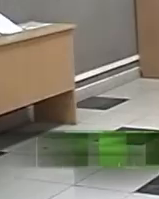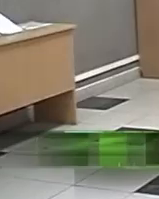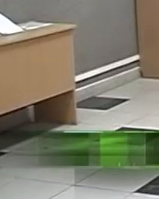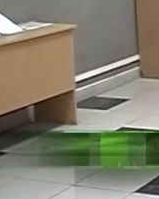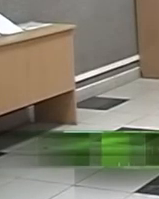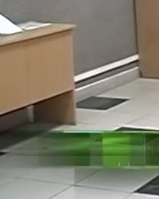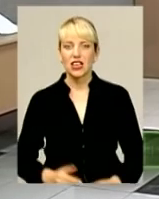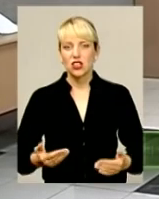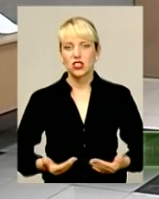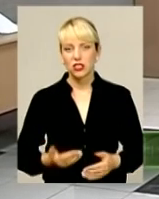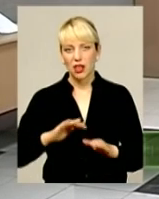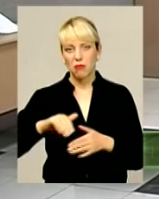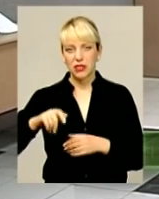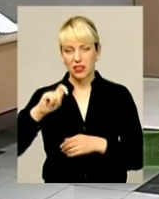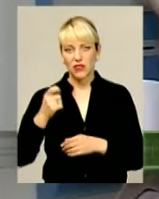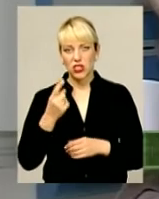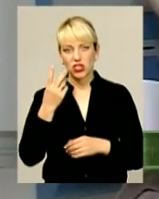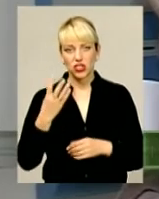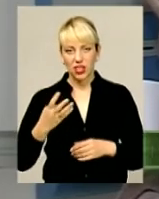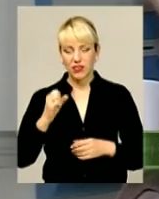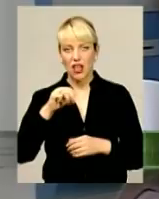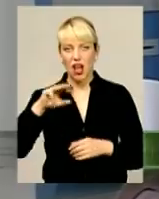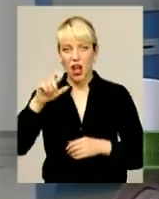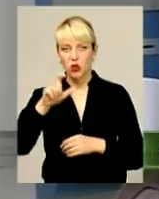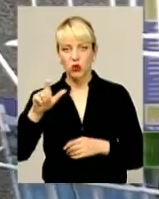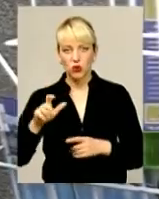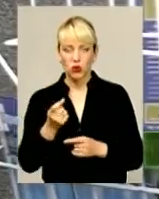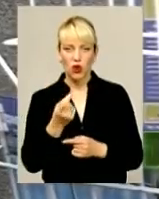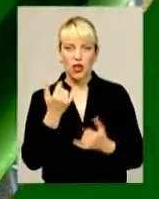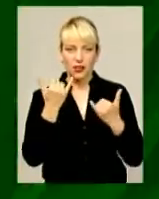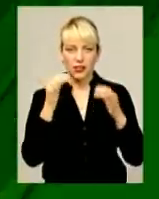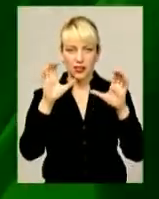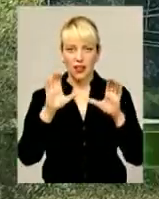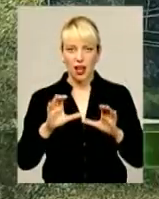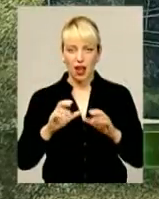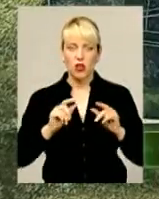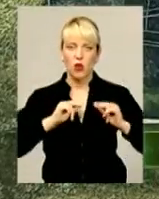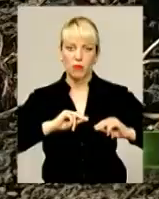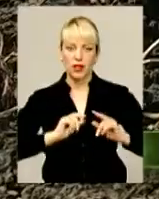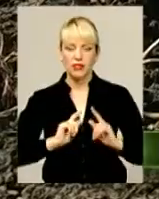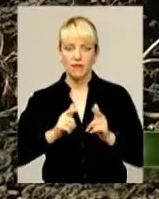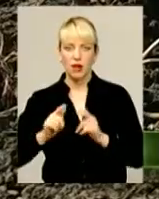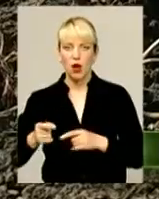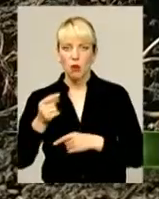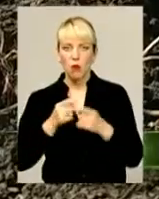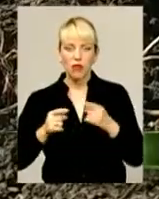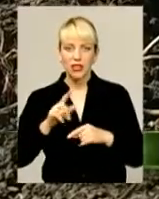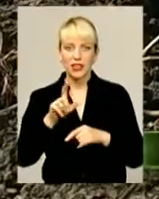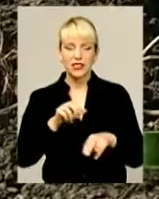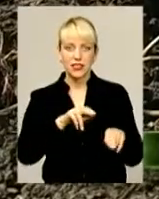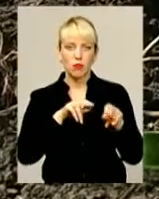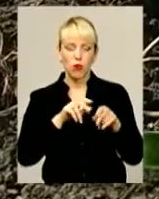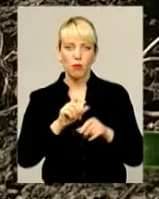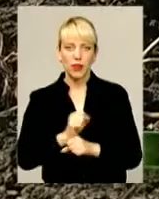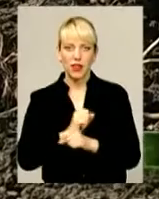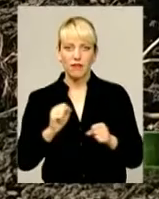Життя після війни. Менше четверті атошників краю нині легально працевлаштовані. Поверталися з полювання і підірвалися